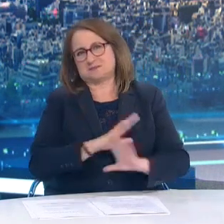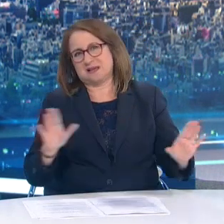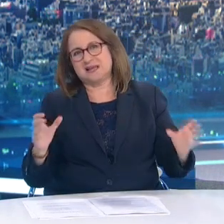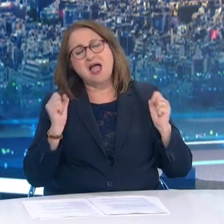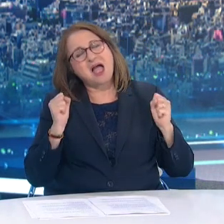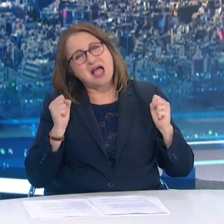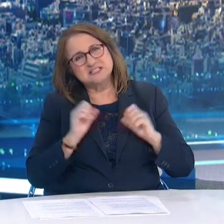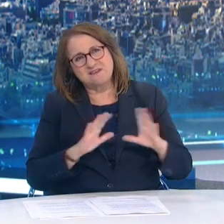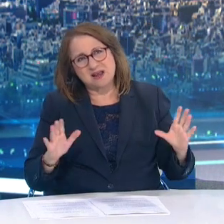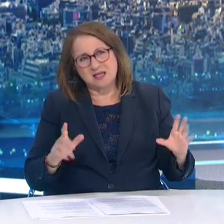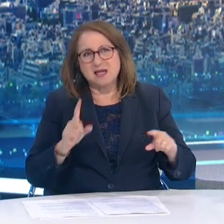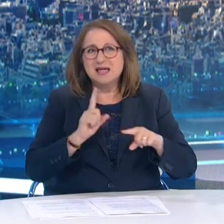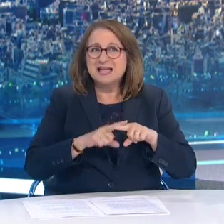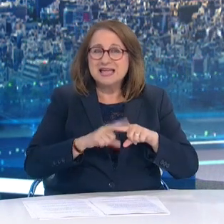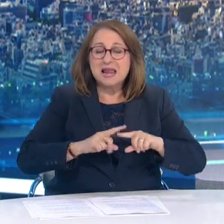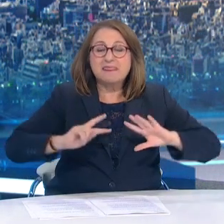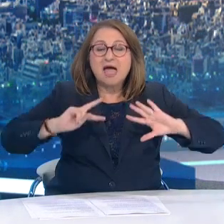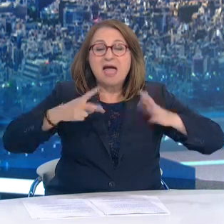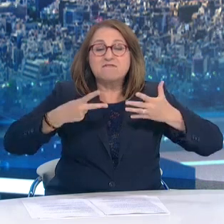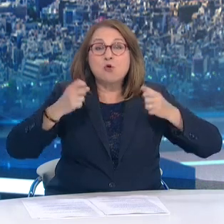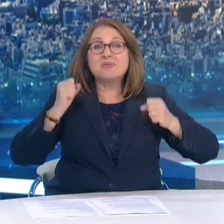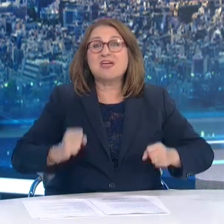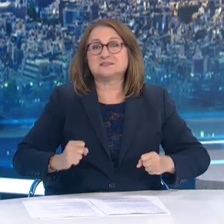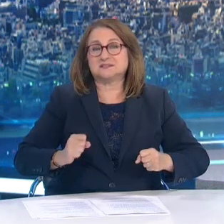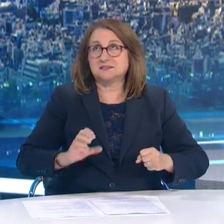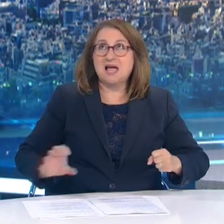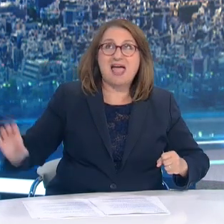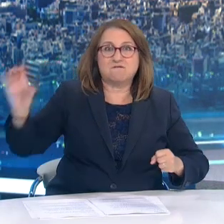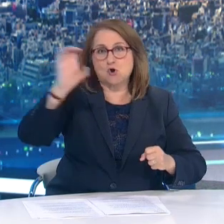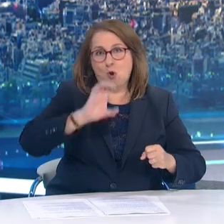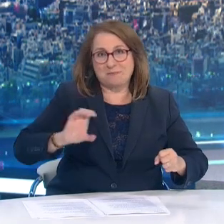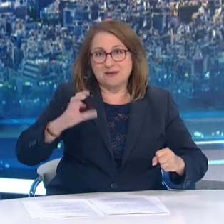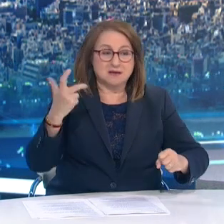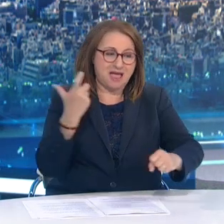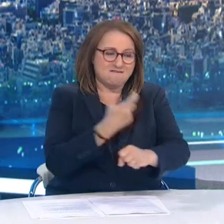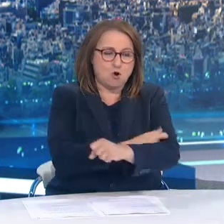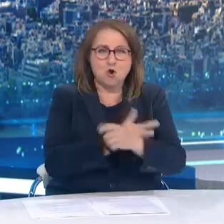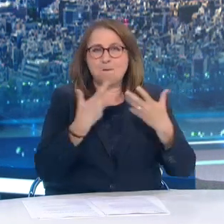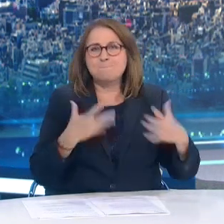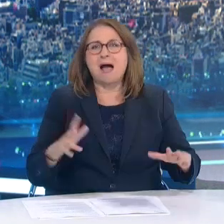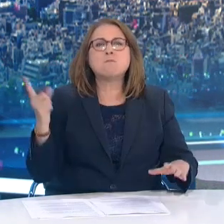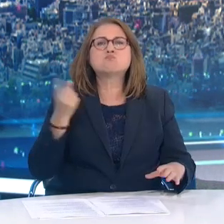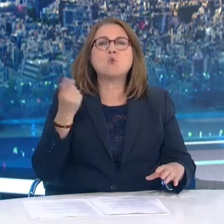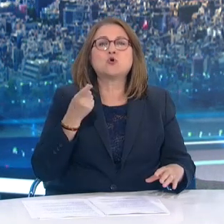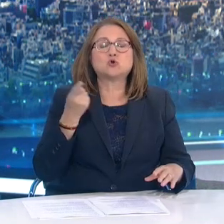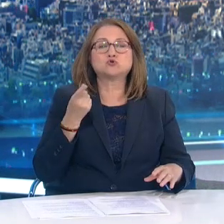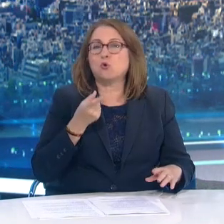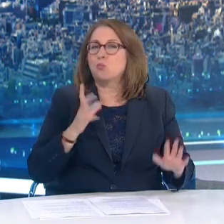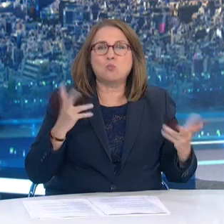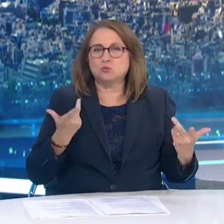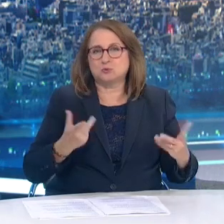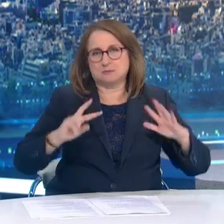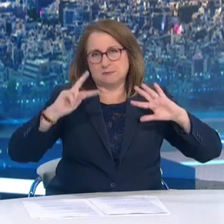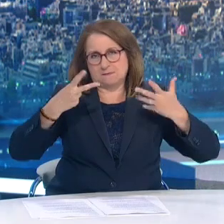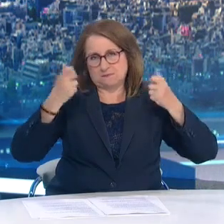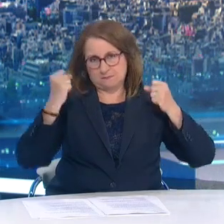Ευρωπαϊκή Ένωση των 27 Ως προς το μερίδιο του πληθυσμού της που είναι πλήρως εμβολιασμένο Σύμφωνα με το Our World in Data Χάρη